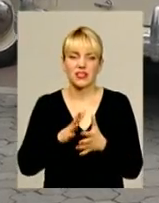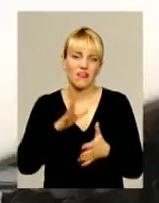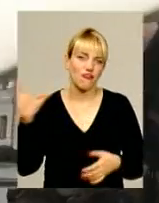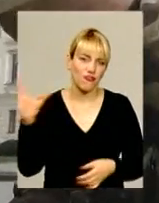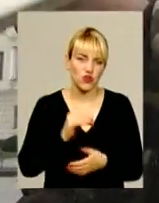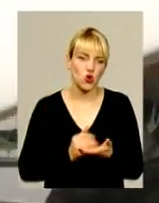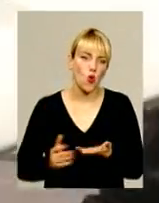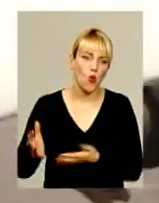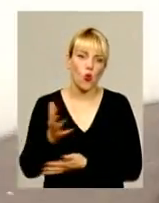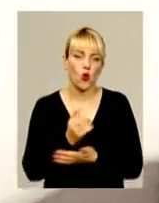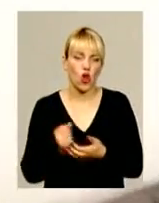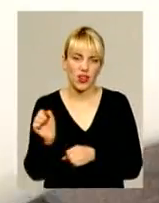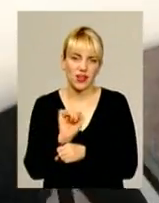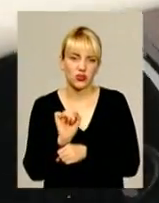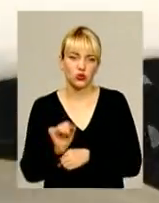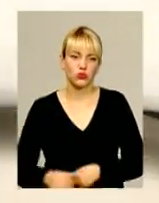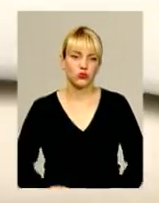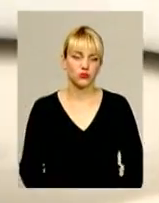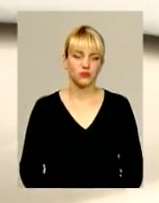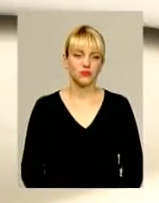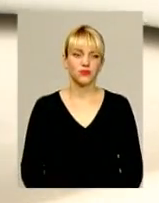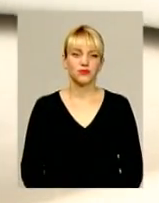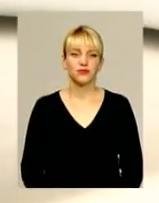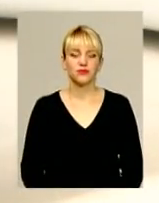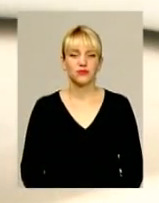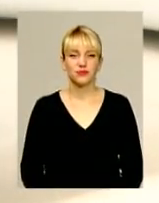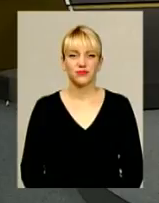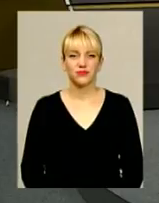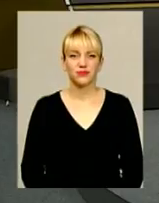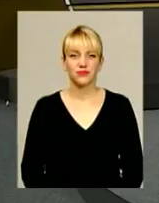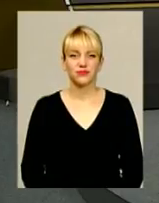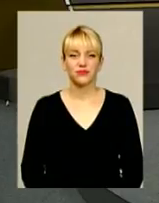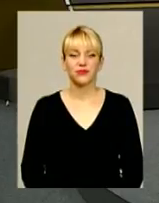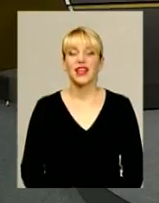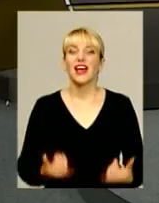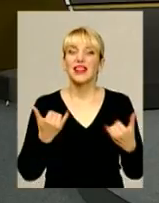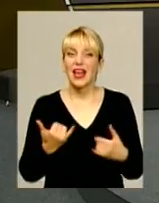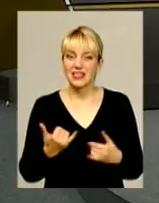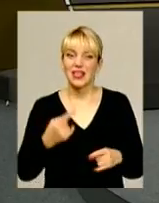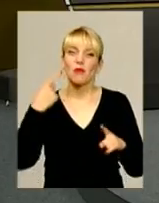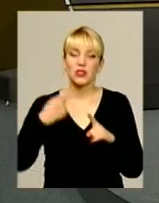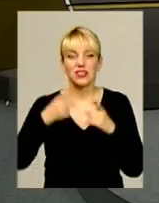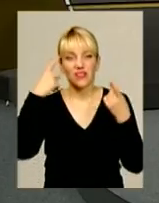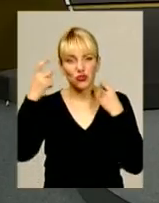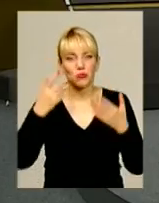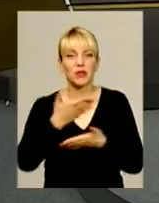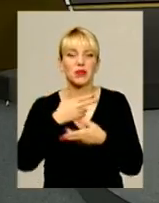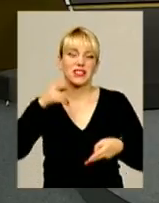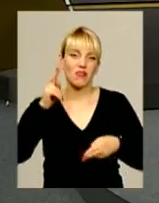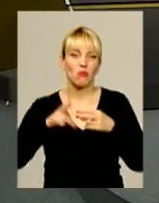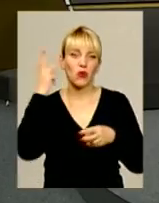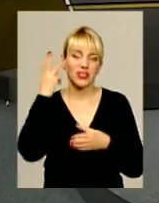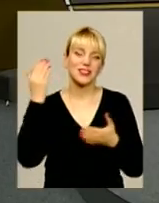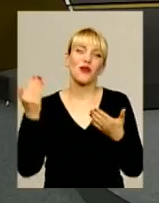колекцію. Тетяна Присикар, Андрій Лазарук для інформаційного випуску. І на цій позитивній інформації ми завершуємо